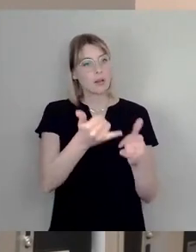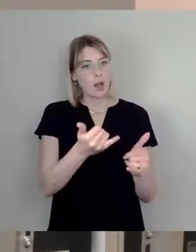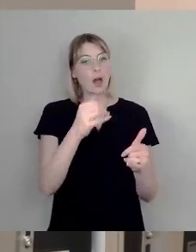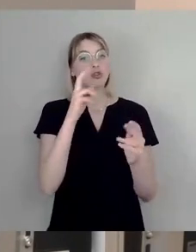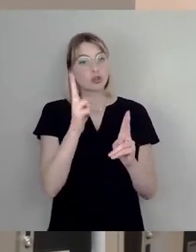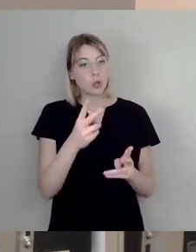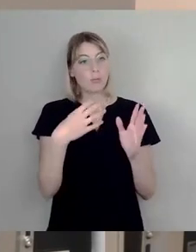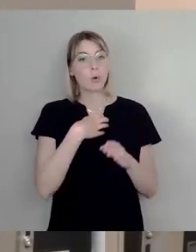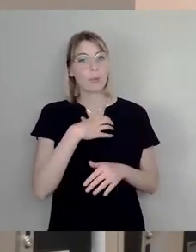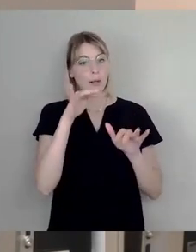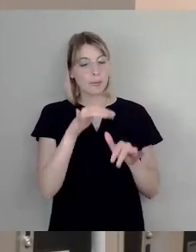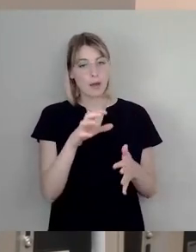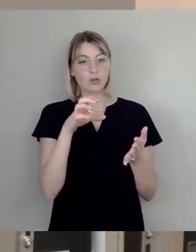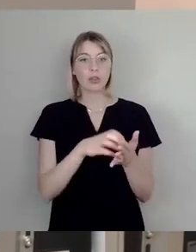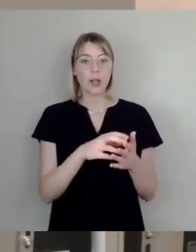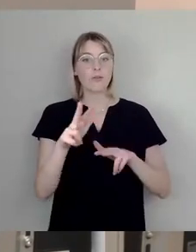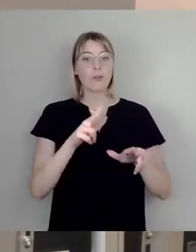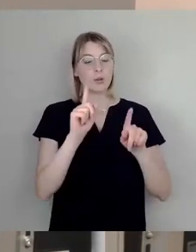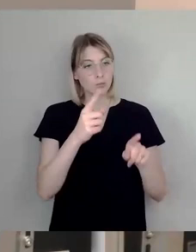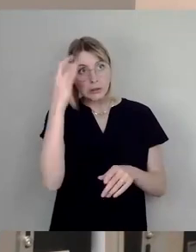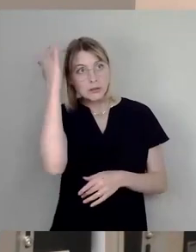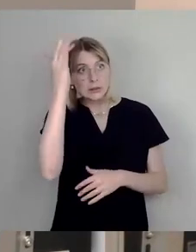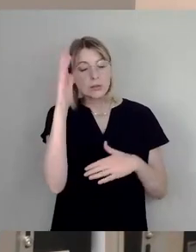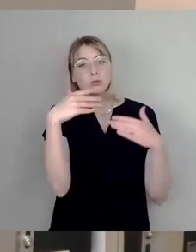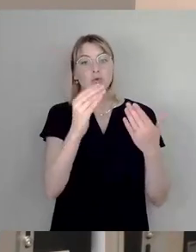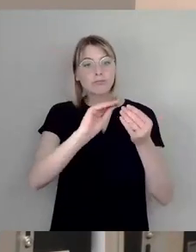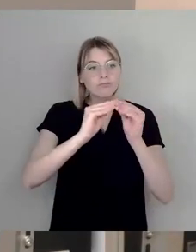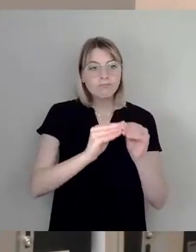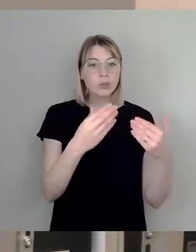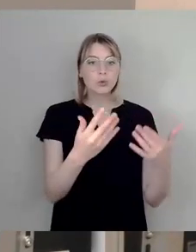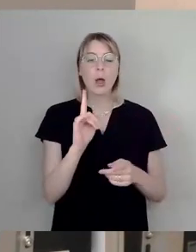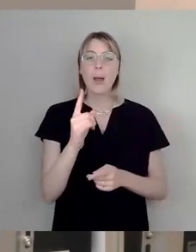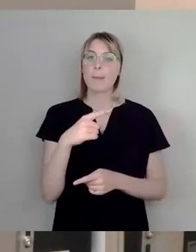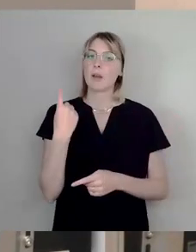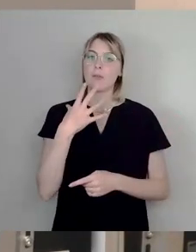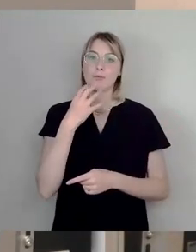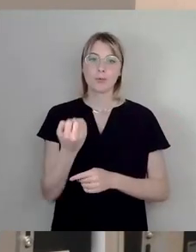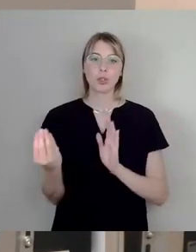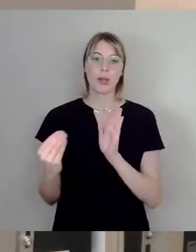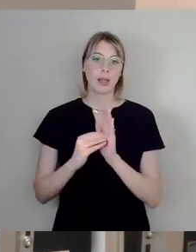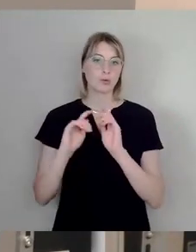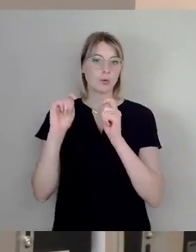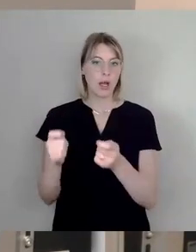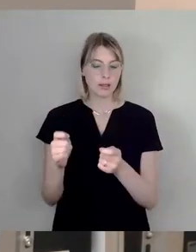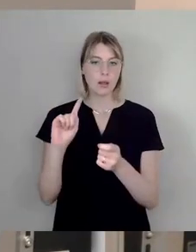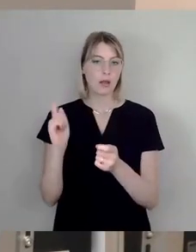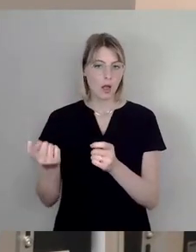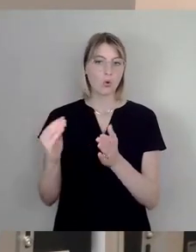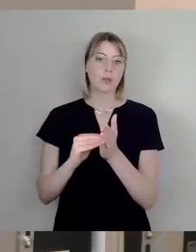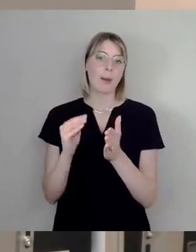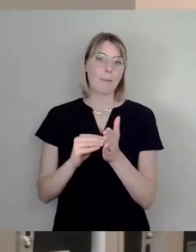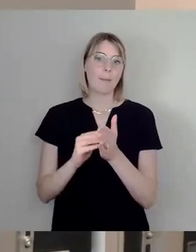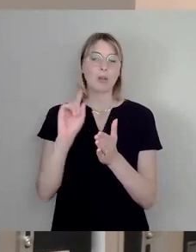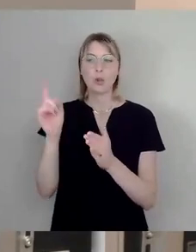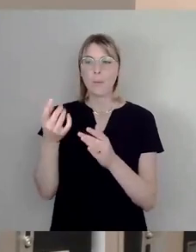machen. Das ist auch gut. Und wir wollen aber mit unserem Ergänzungsantrag, den ich hiermit auch einbringe, gerne wirklich noch diese konkreten Prüfvorschläge.